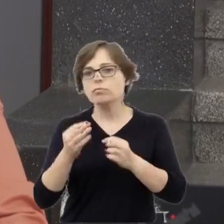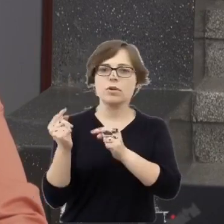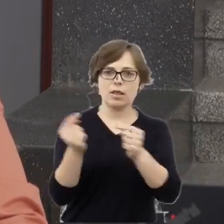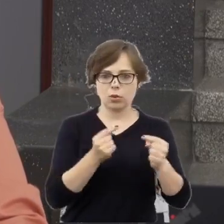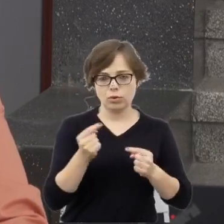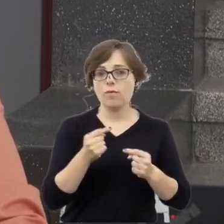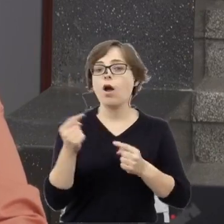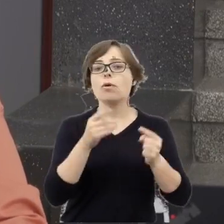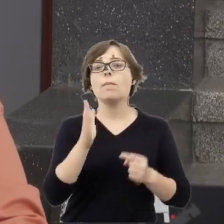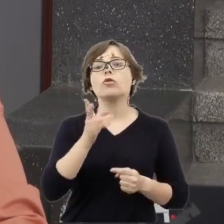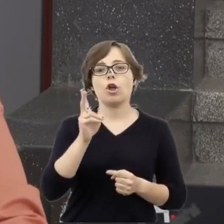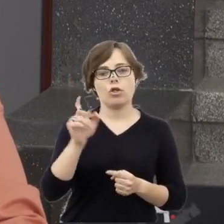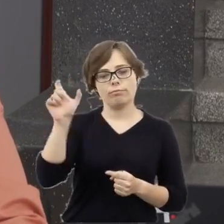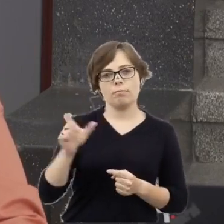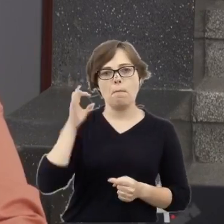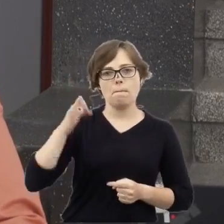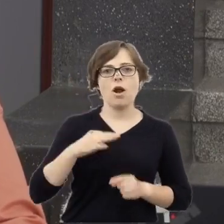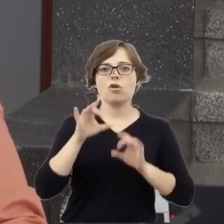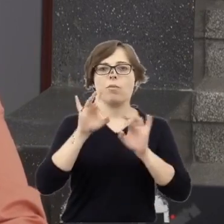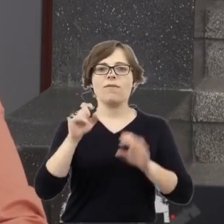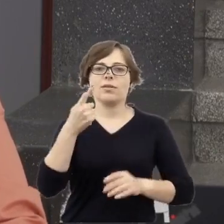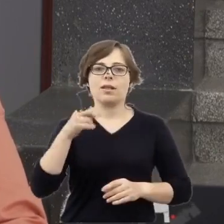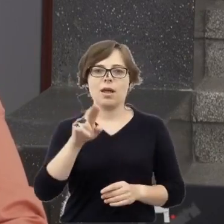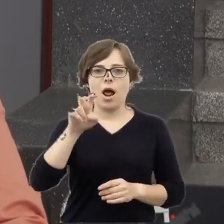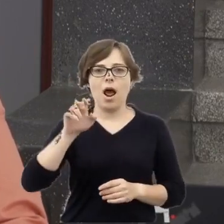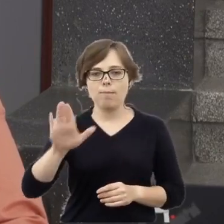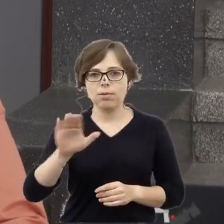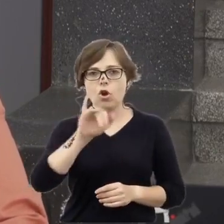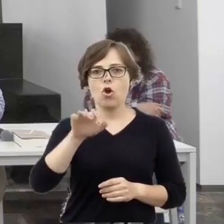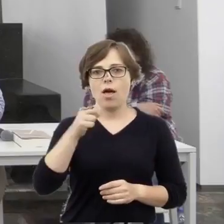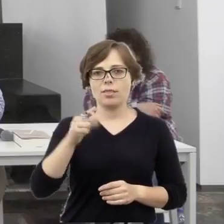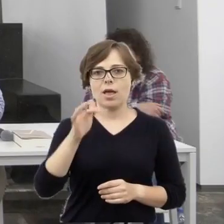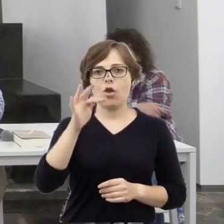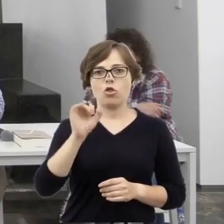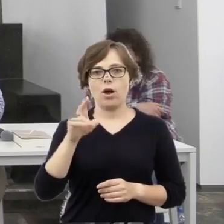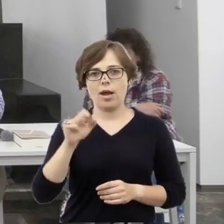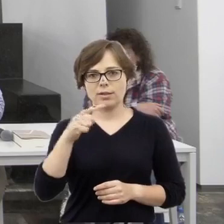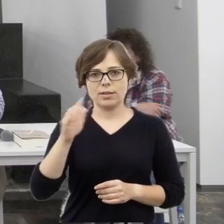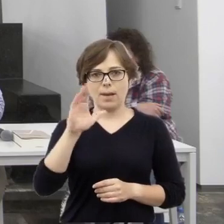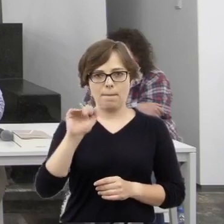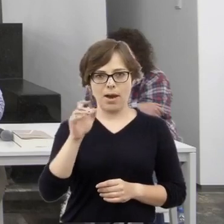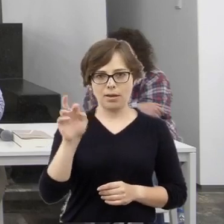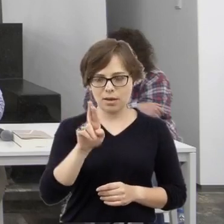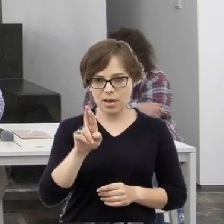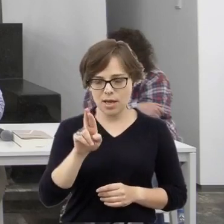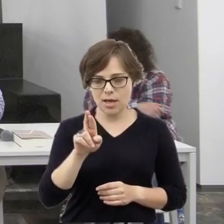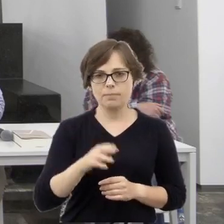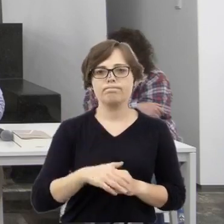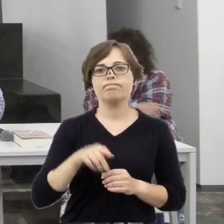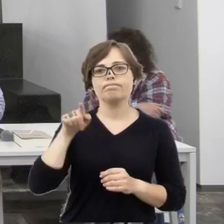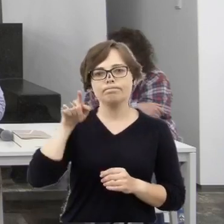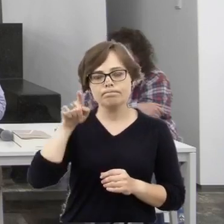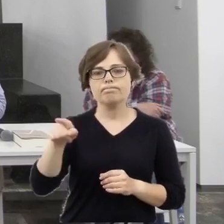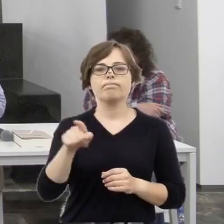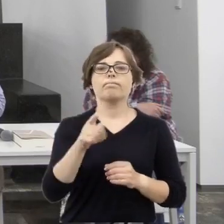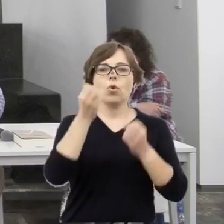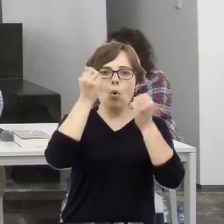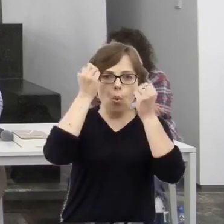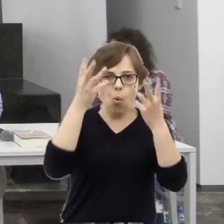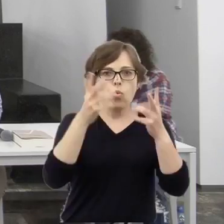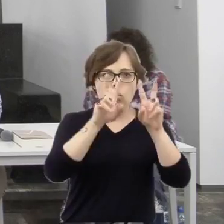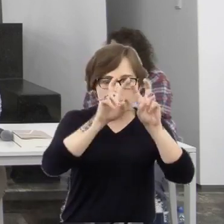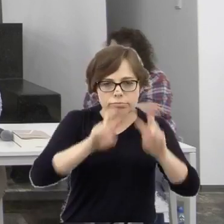pani prof. dr hab. Joanna Tokarska-Bakir, etnolog i antropolog